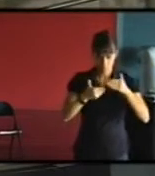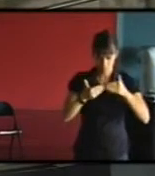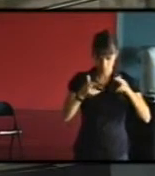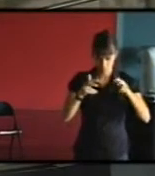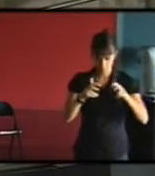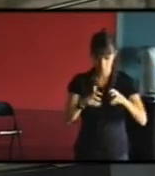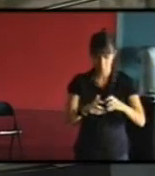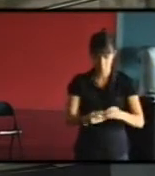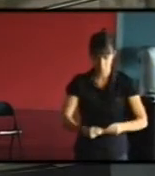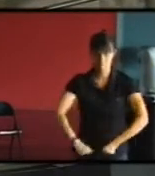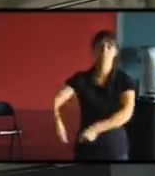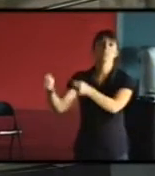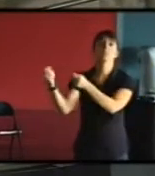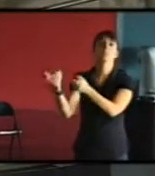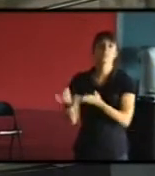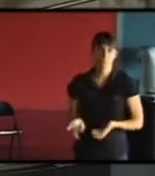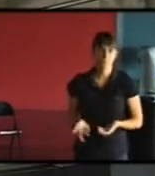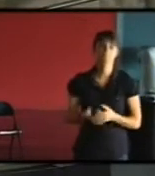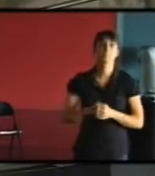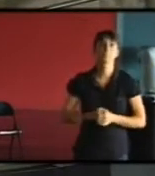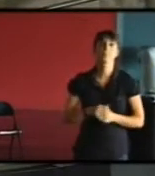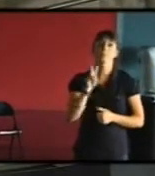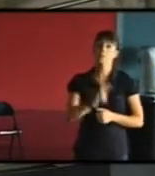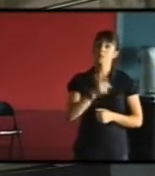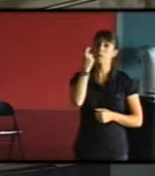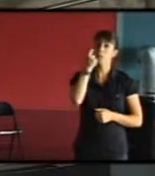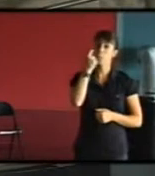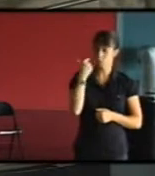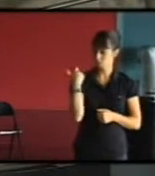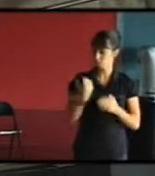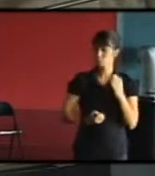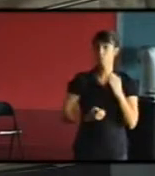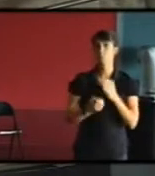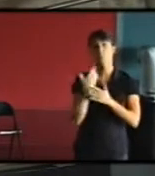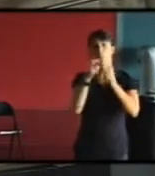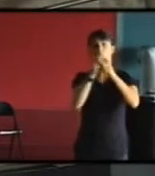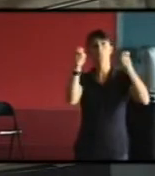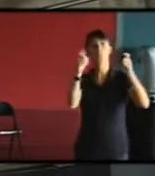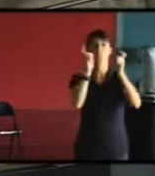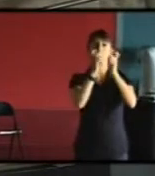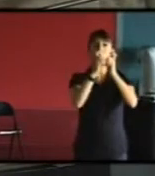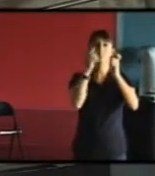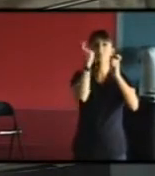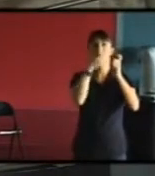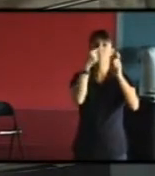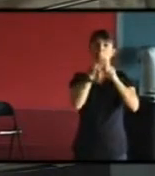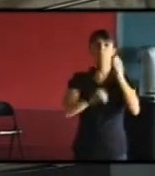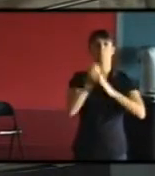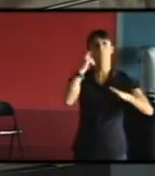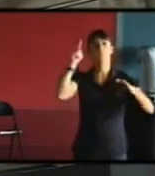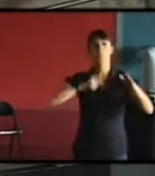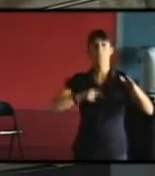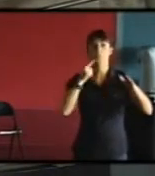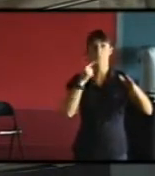Après, ce qui est peut-être nouveau dans la façon dont EDF se positionne sur la ville durable et sur laquelle on essaye de les accompagner, c'est de